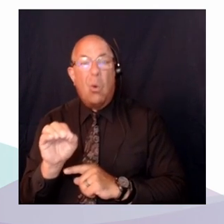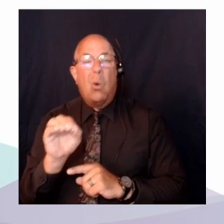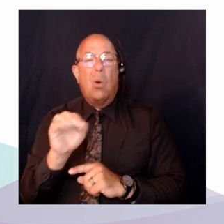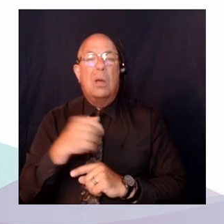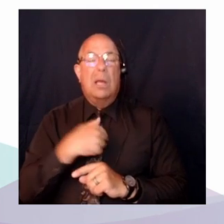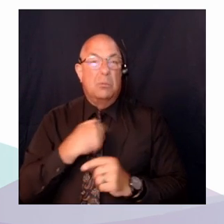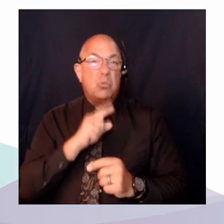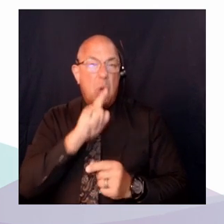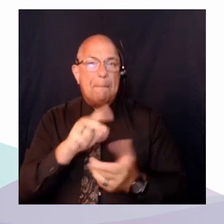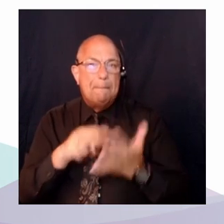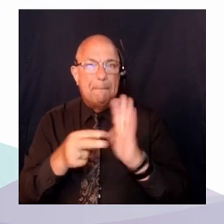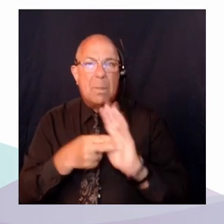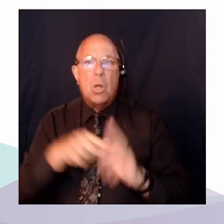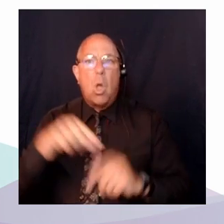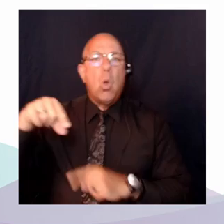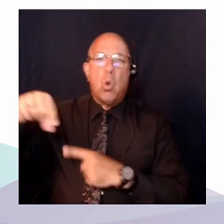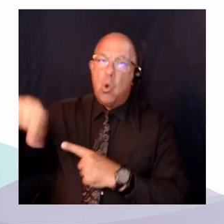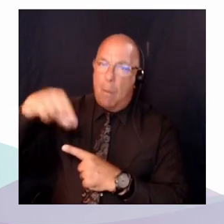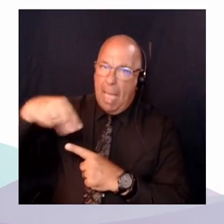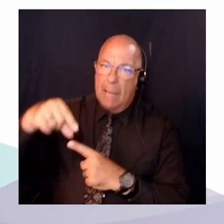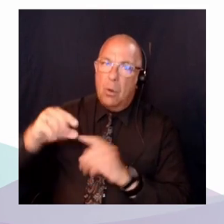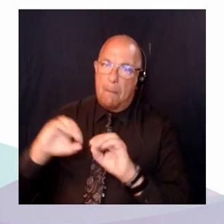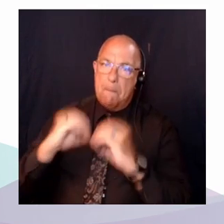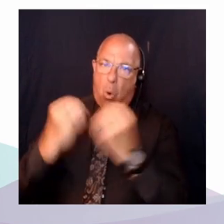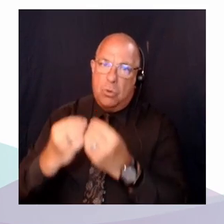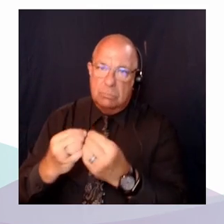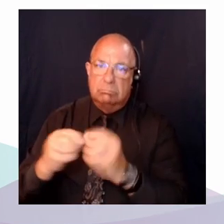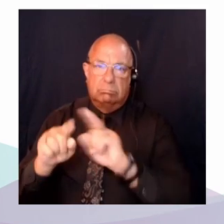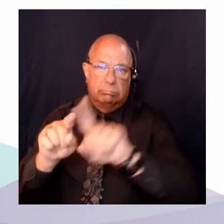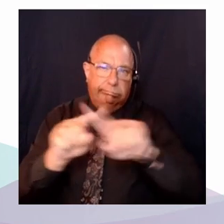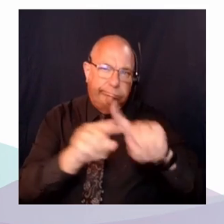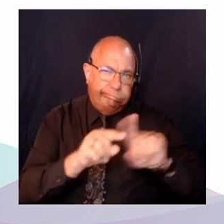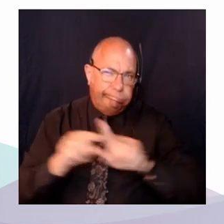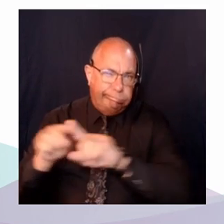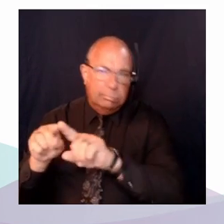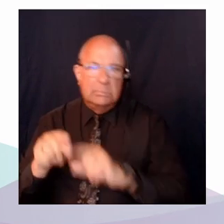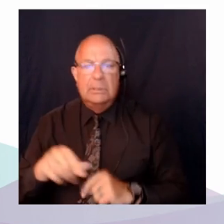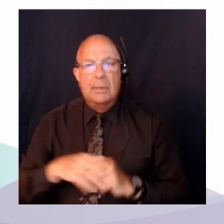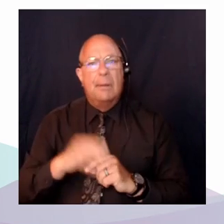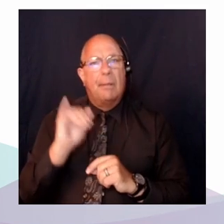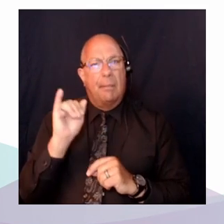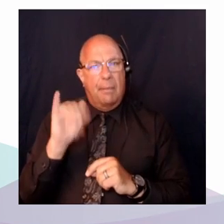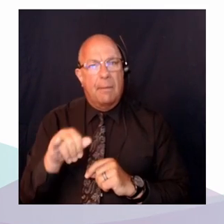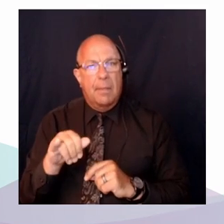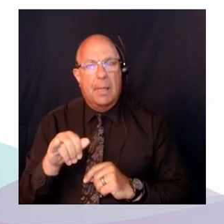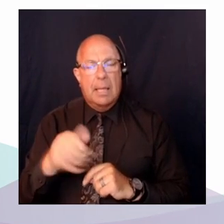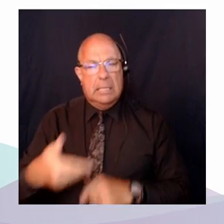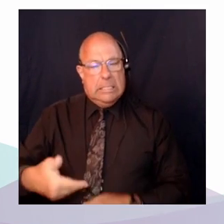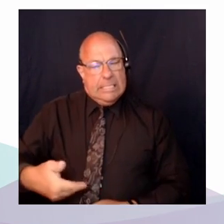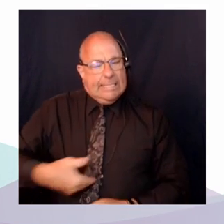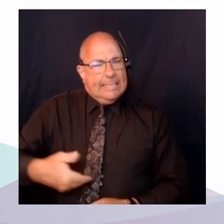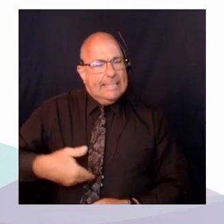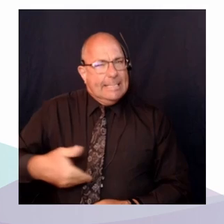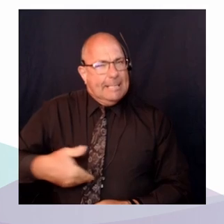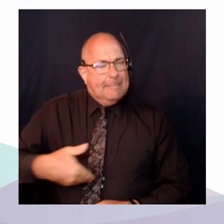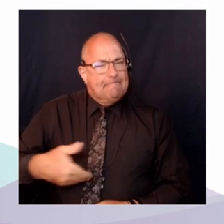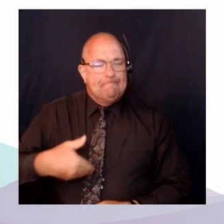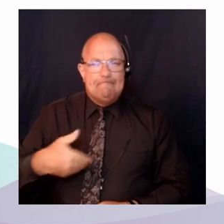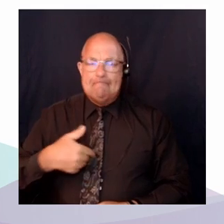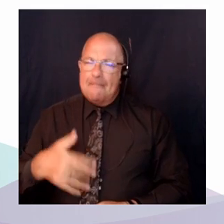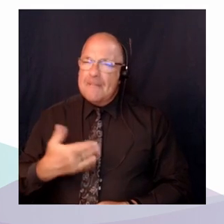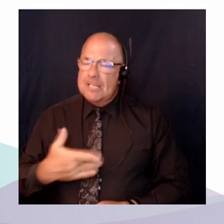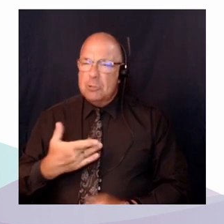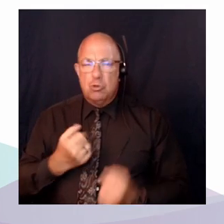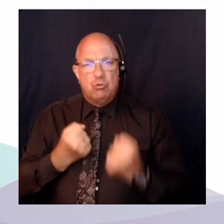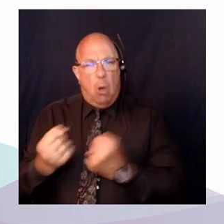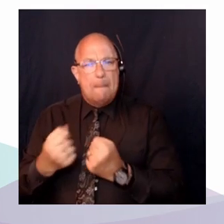du Québec, parce que je pense, c'est une intuition qui mériterait d'être davantage travaillée, mais je pense qu'il existe